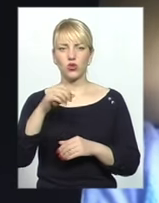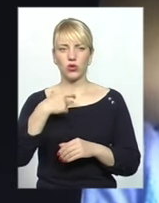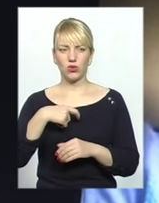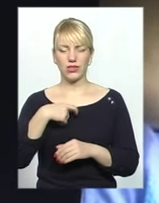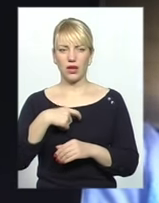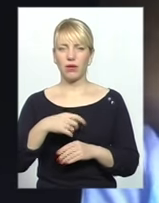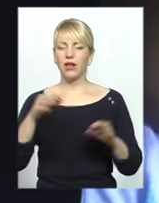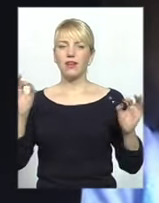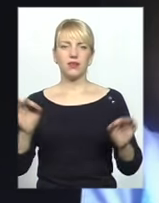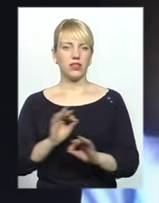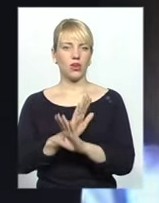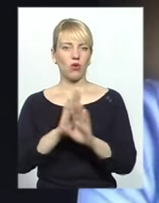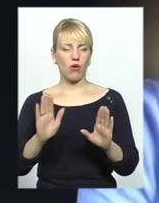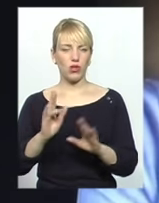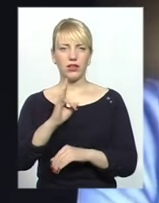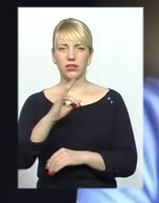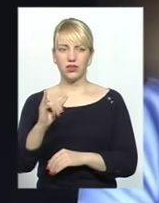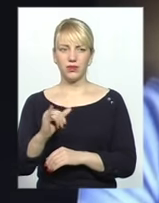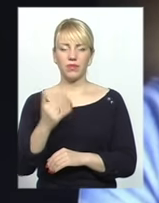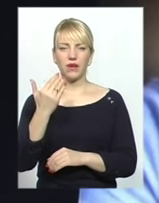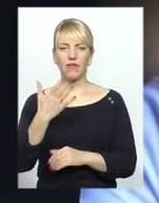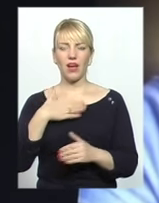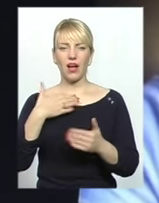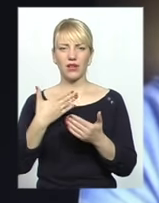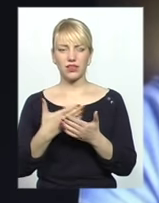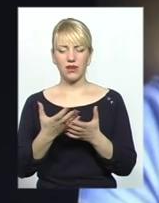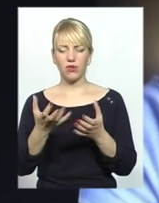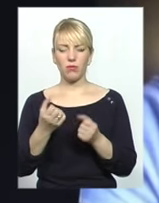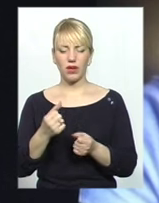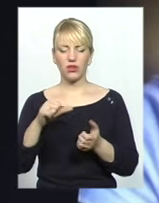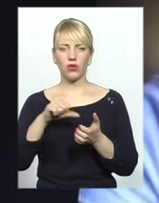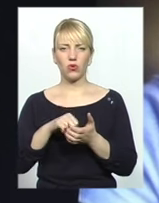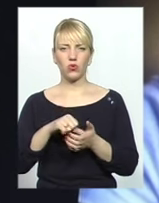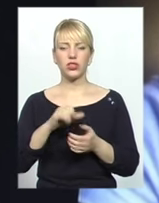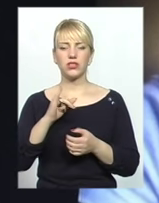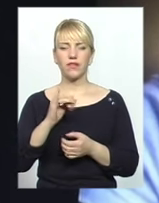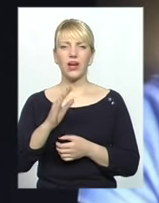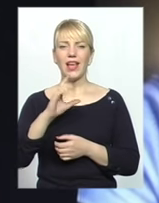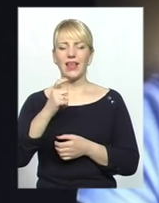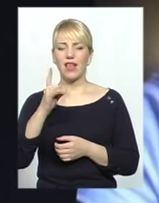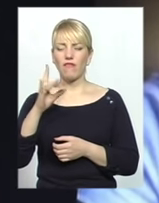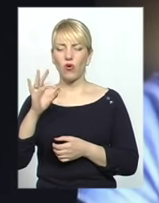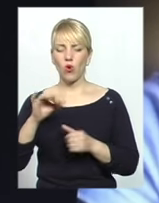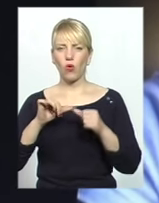Ніколи. Ні, ніколи. Ви активно берете участь в роботі Єврокомісії з прав людини, так?